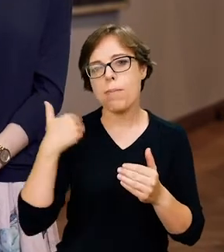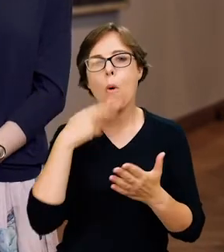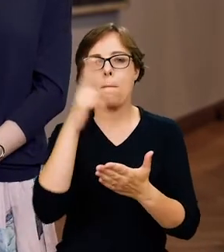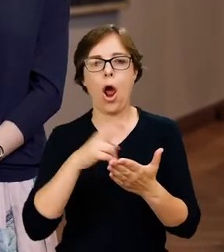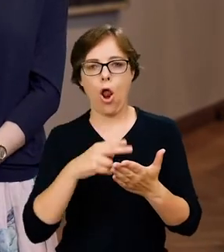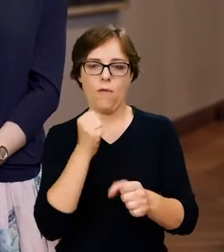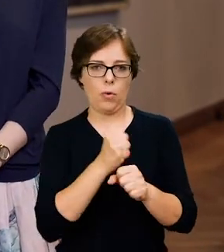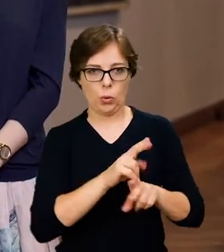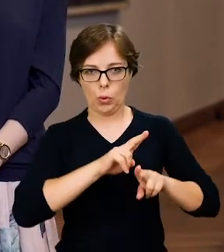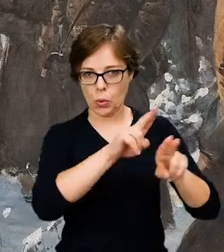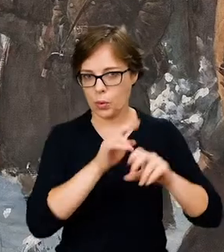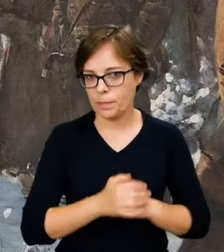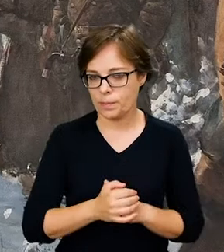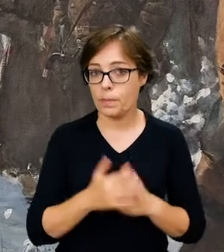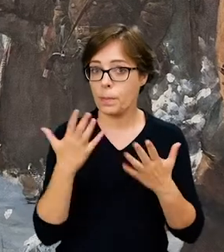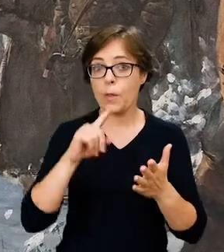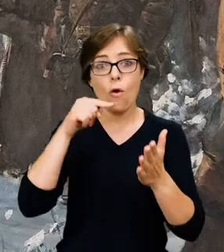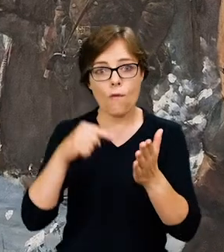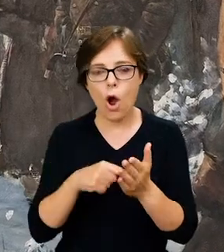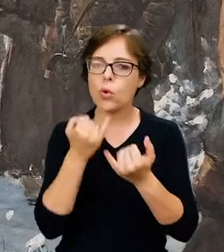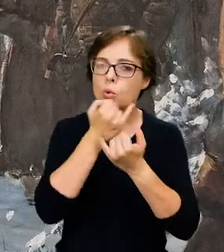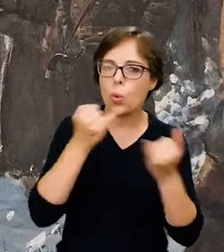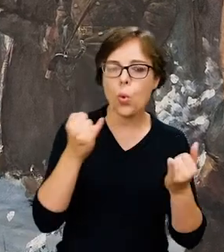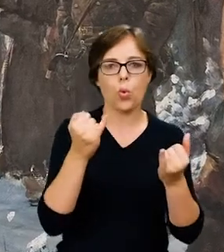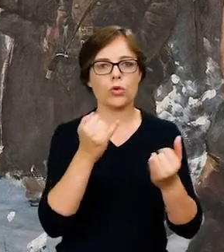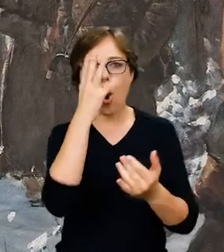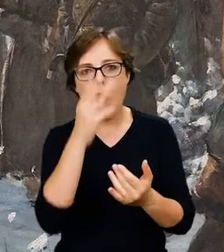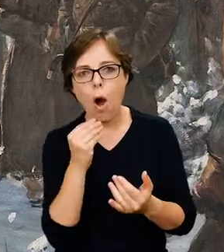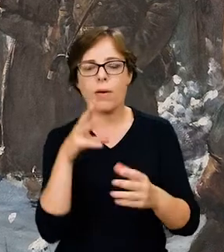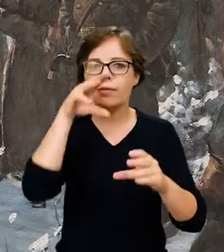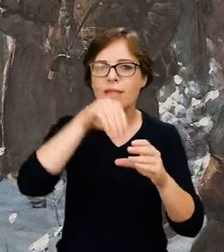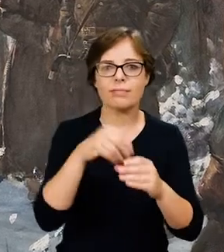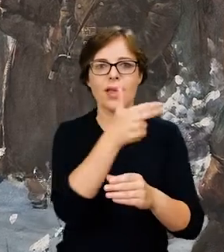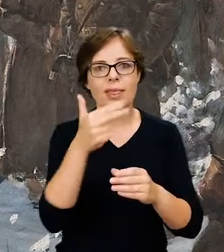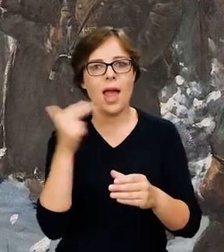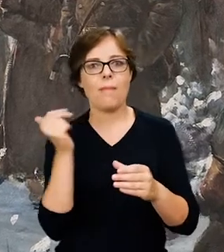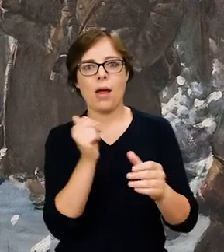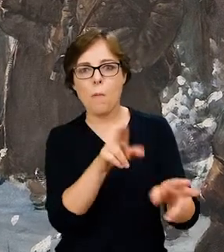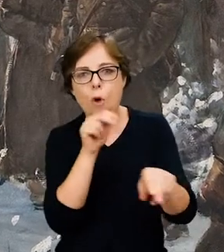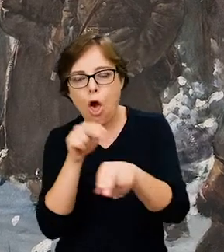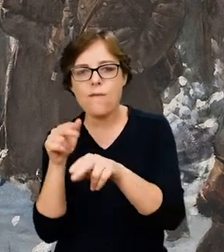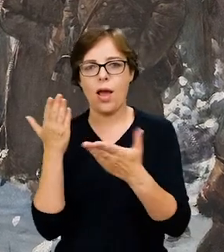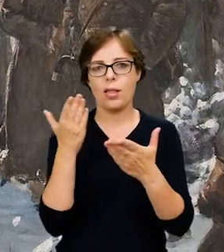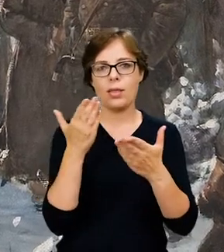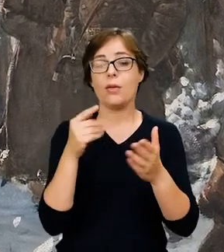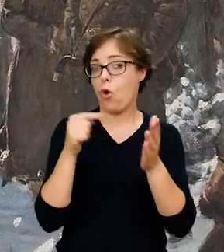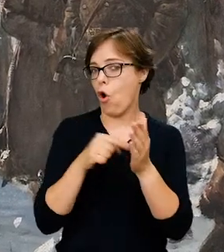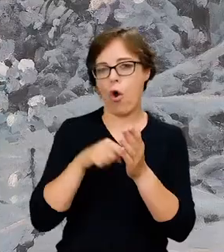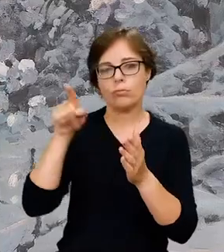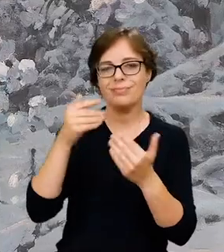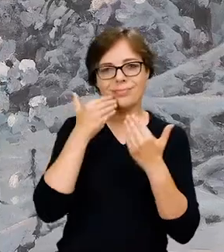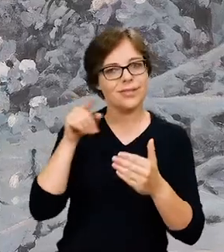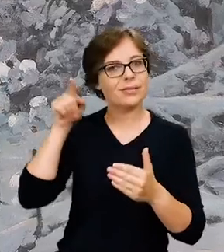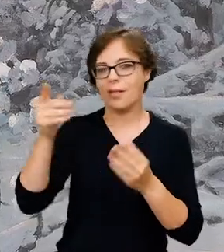nadworny. I to właśnie sceny myśliwskie, łowieckie przyniosły artyście największy